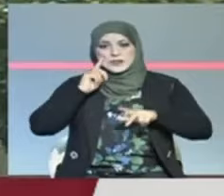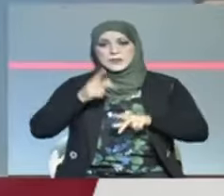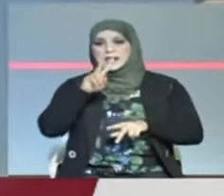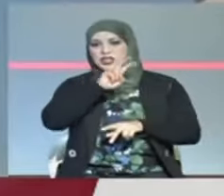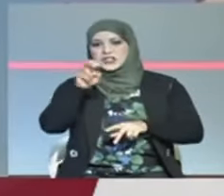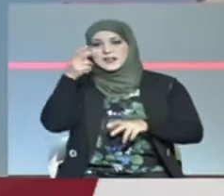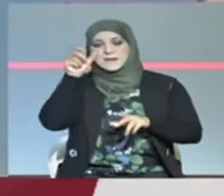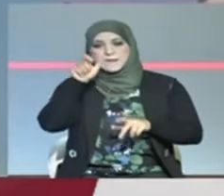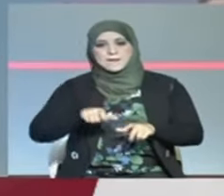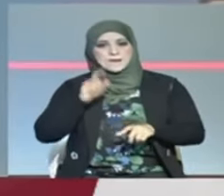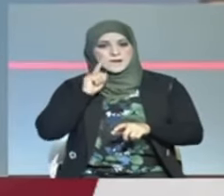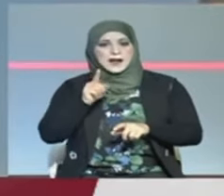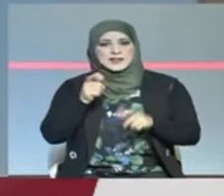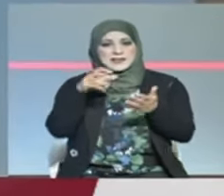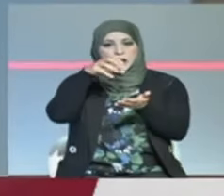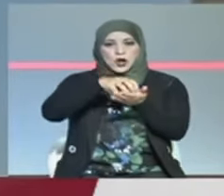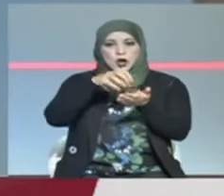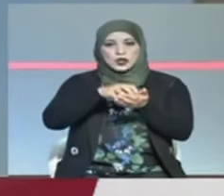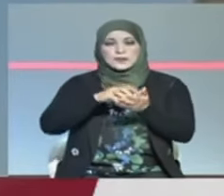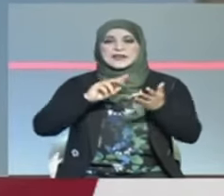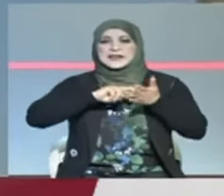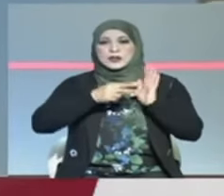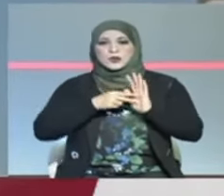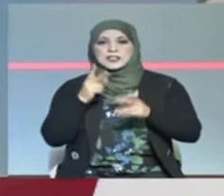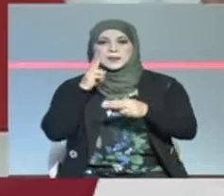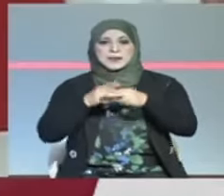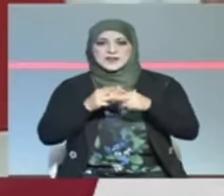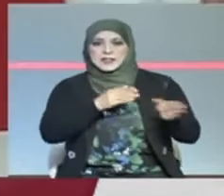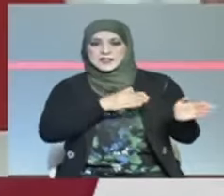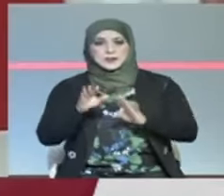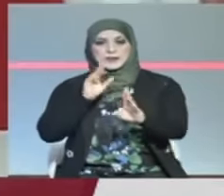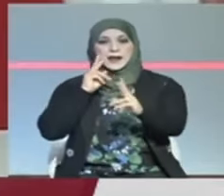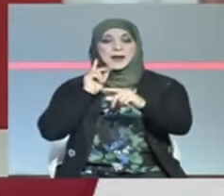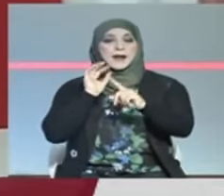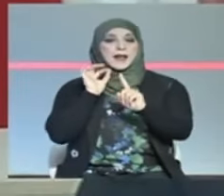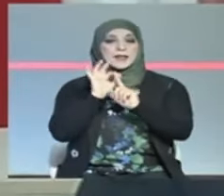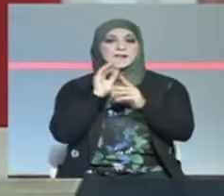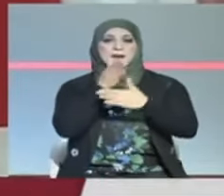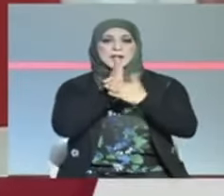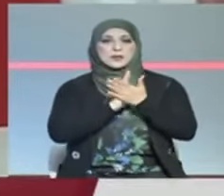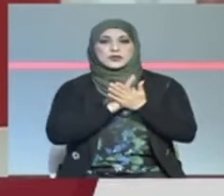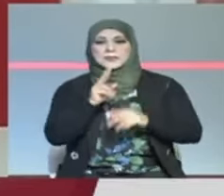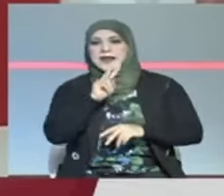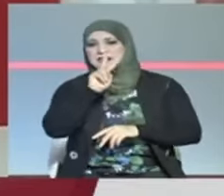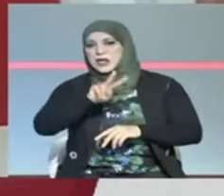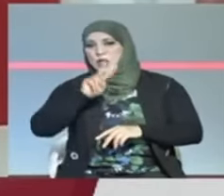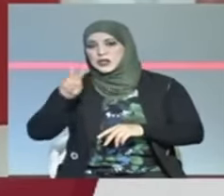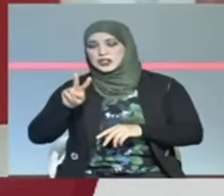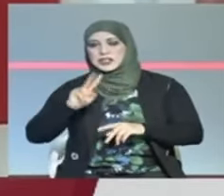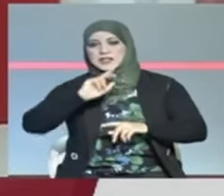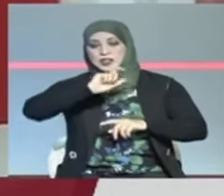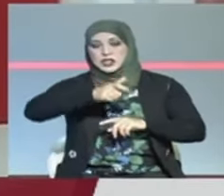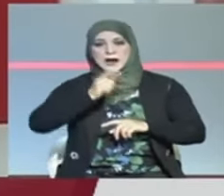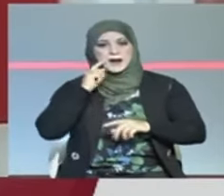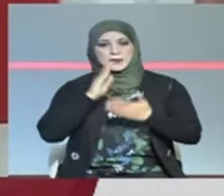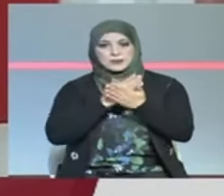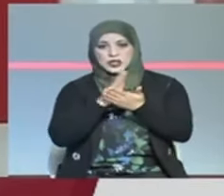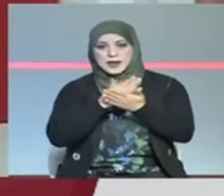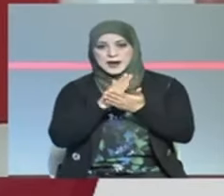تحت منظلة القطب التكنولوجي باسفاقث الهدف من المشروع هذية اللي بشيكون على 22 شهر تقريب هو كونه